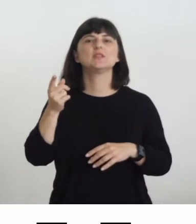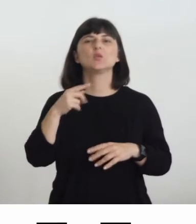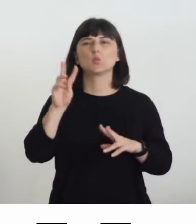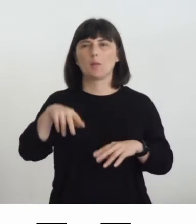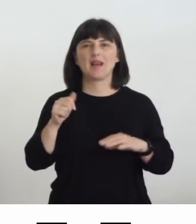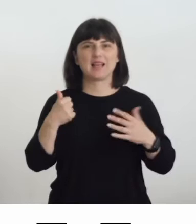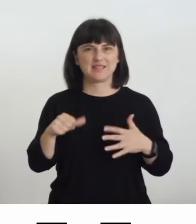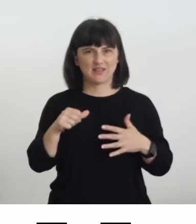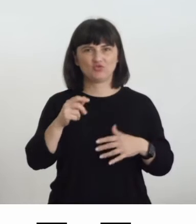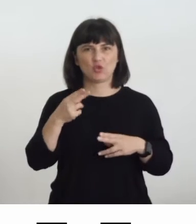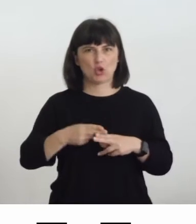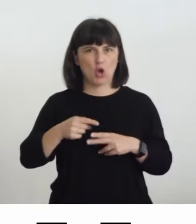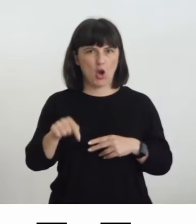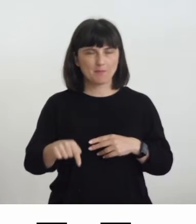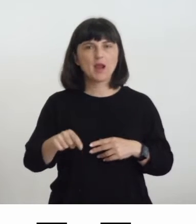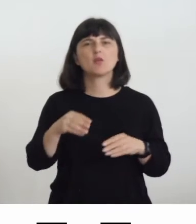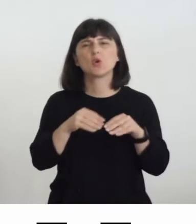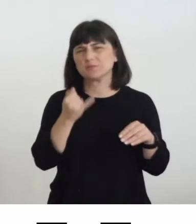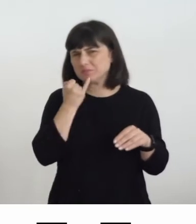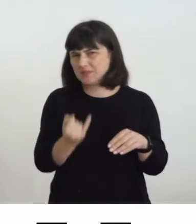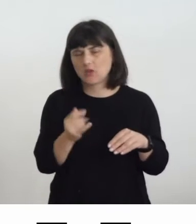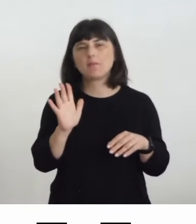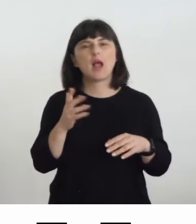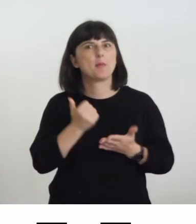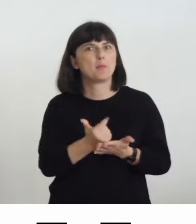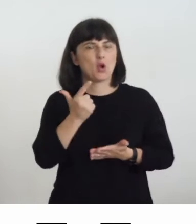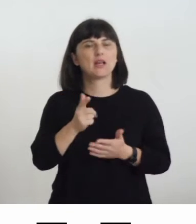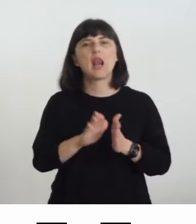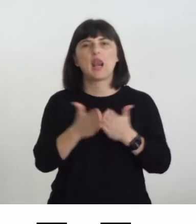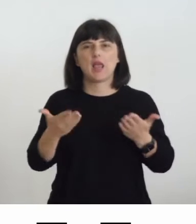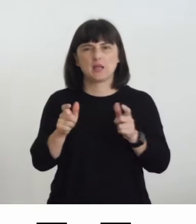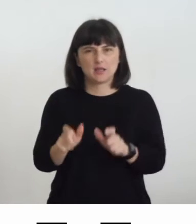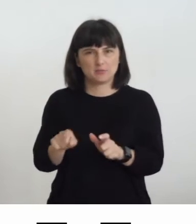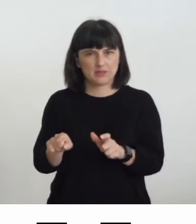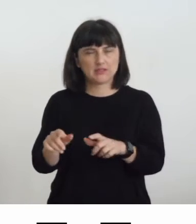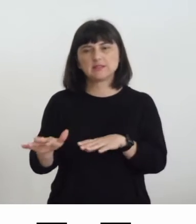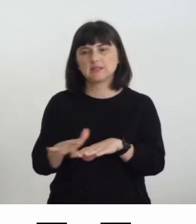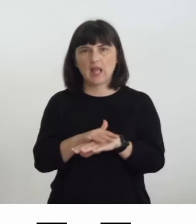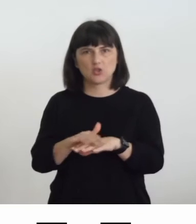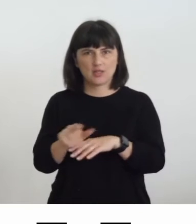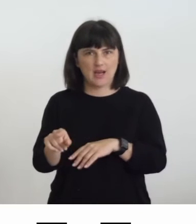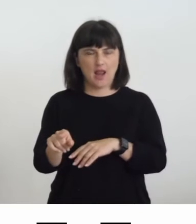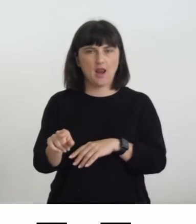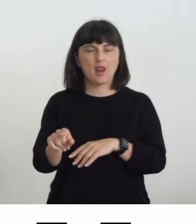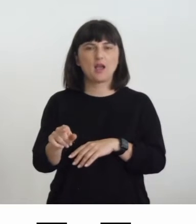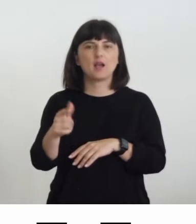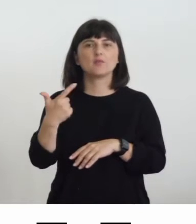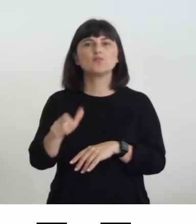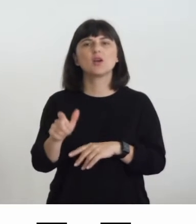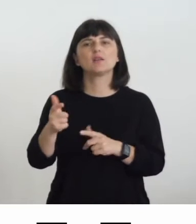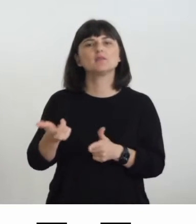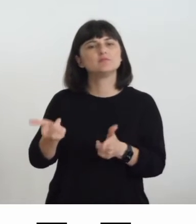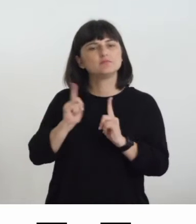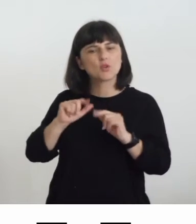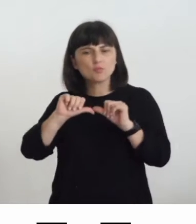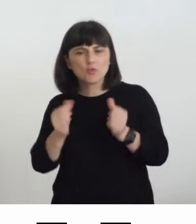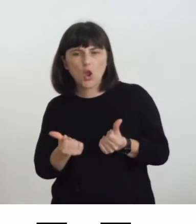mostra ma interessantissima sui libri, quindi sulla sensorialità dei libri perché offriva delle modalità